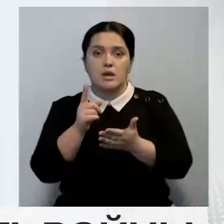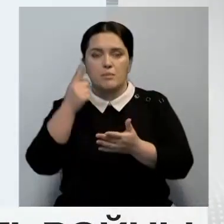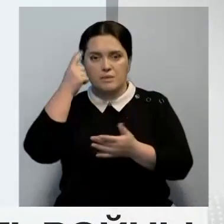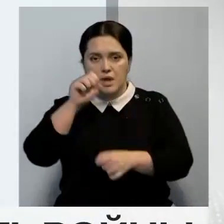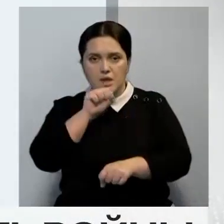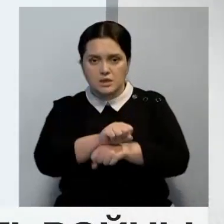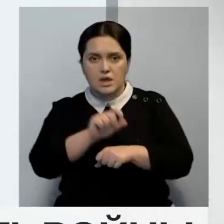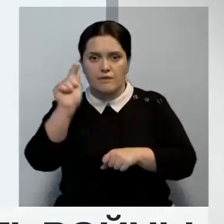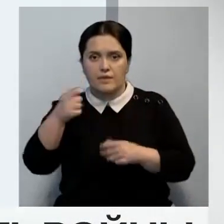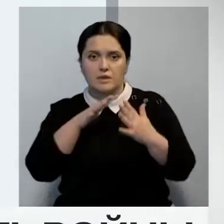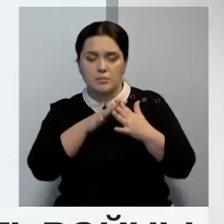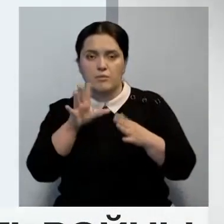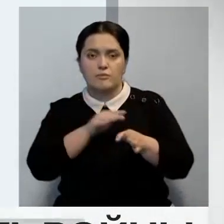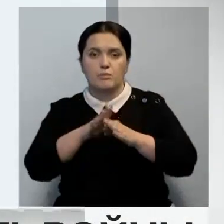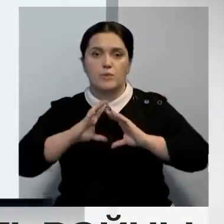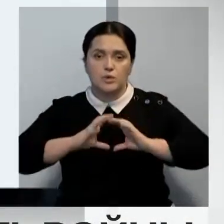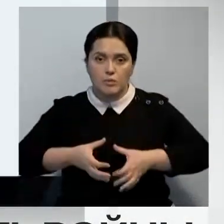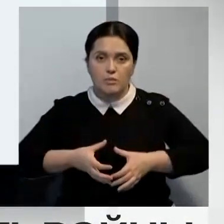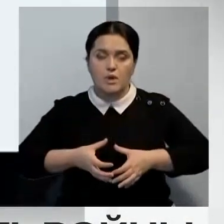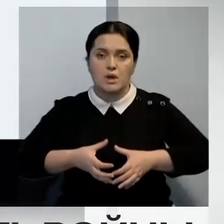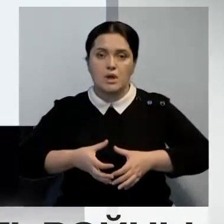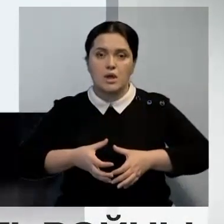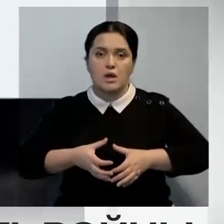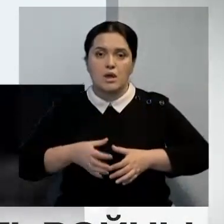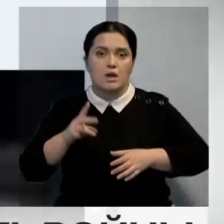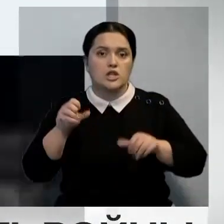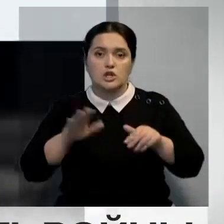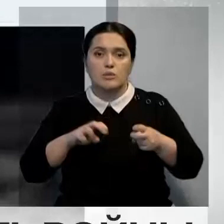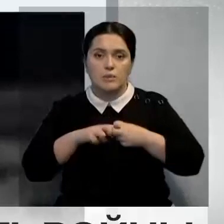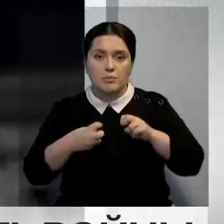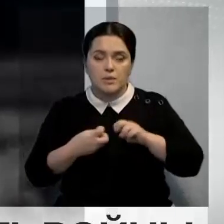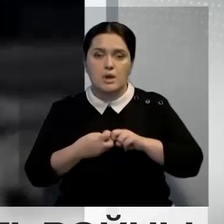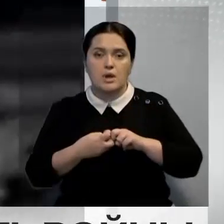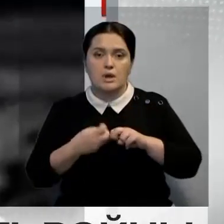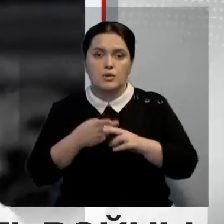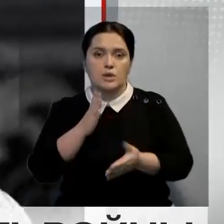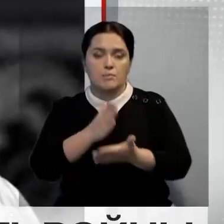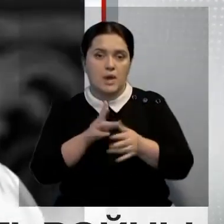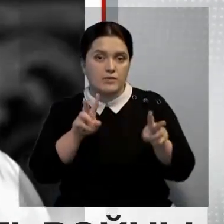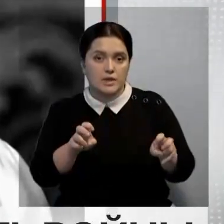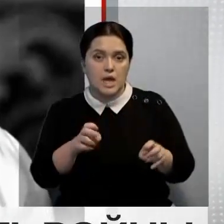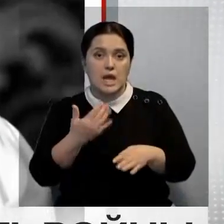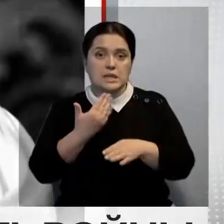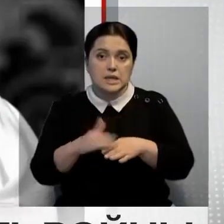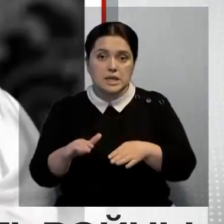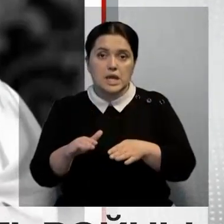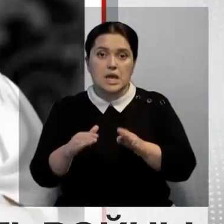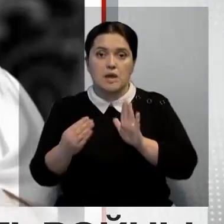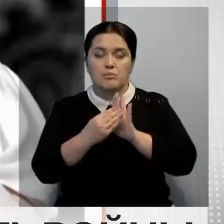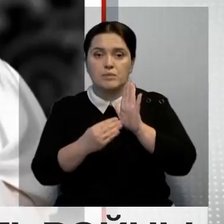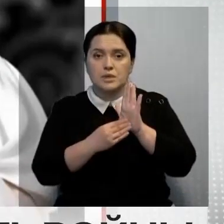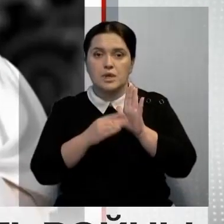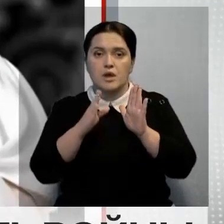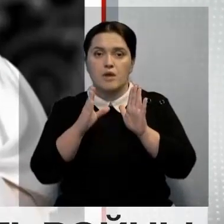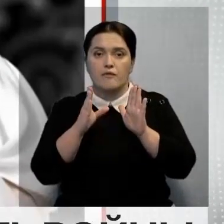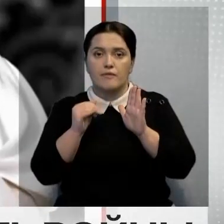призвал остановить вооруженные конфликты по всему миру. Они, по словам Папы, не решают проблем, на которые направлены. Отдельные выдержки